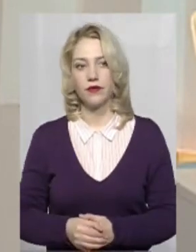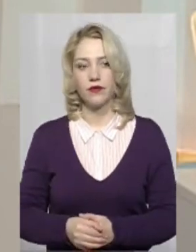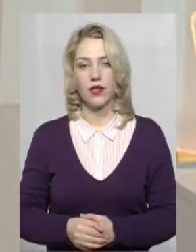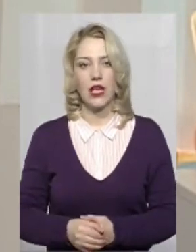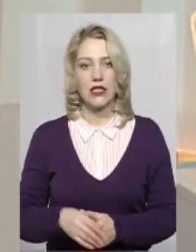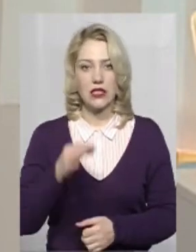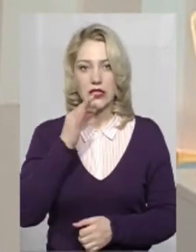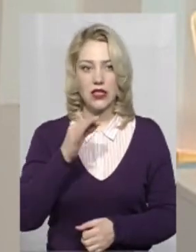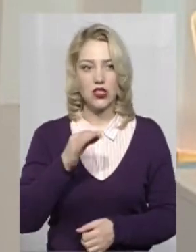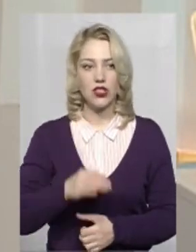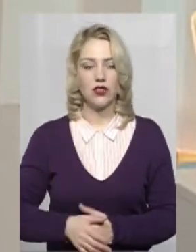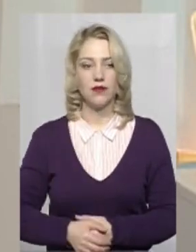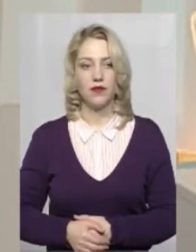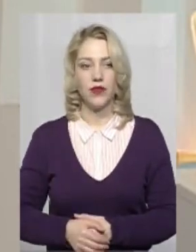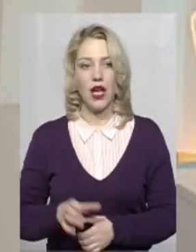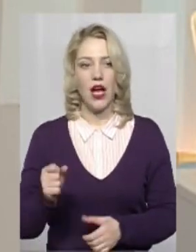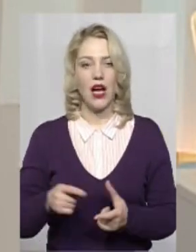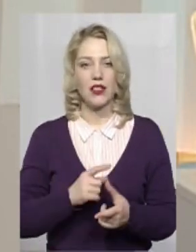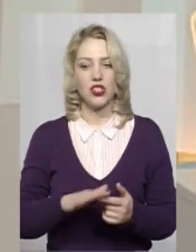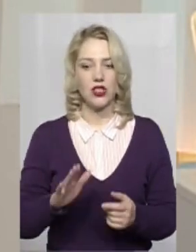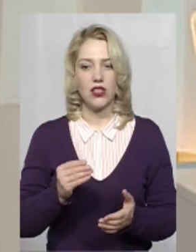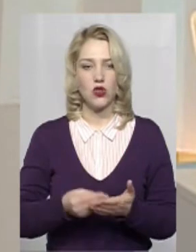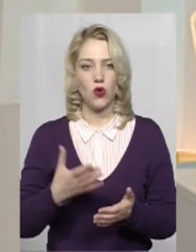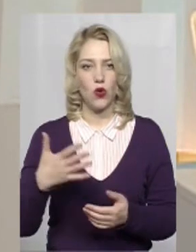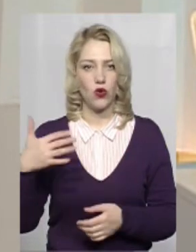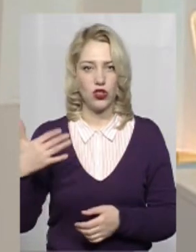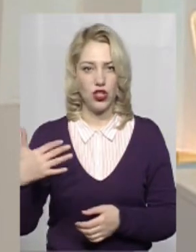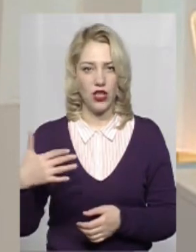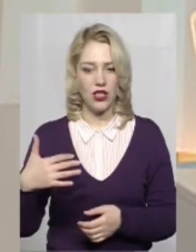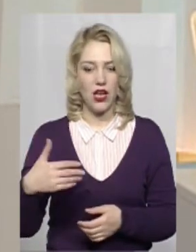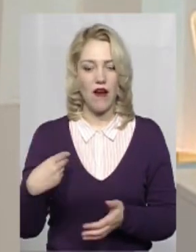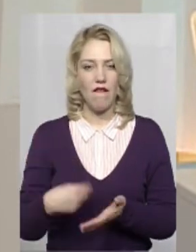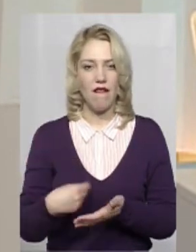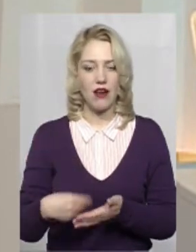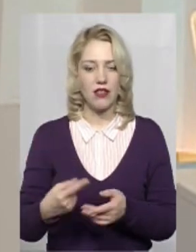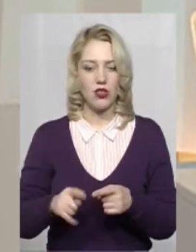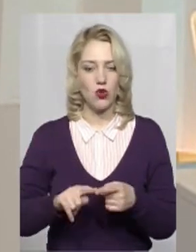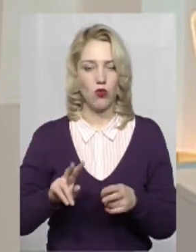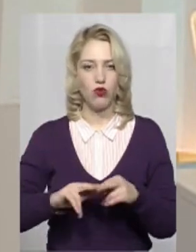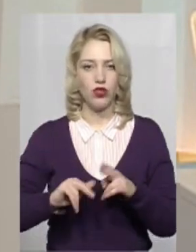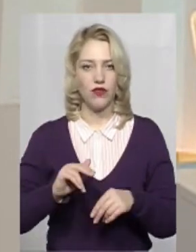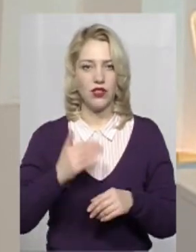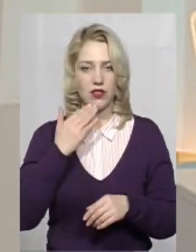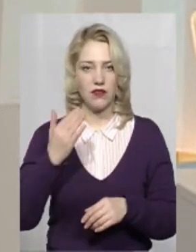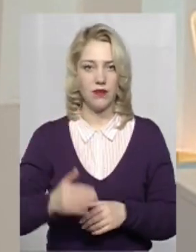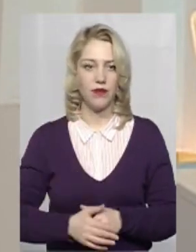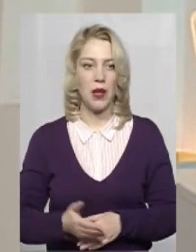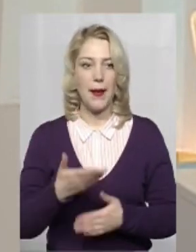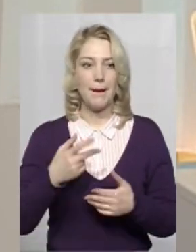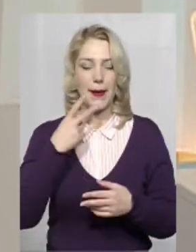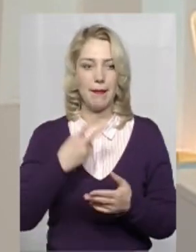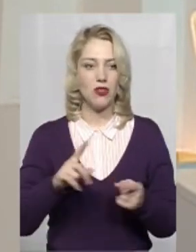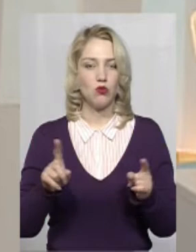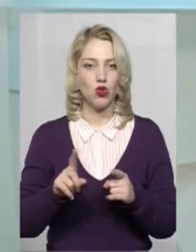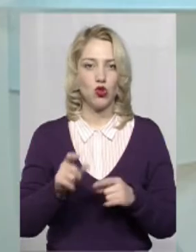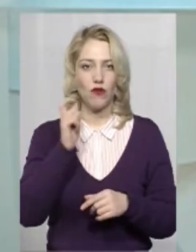Скажіть, а чи не зорожчає з часом вартість будівництва? Ми бачимо, що в Україні